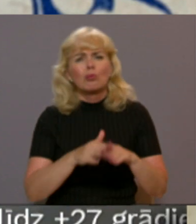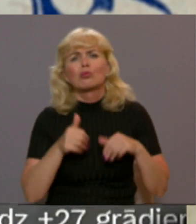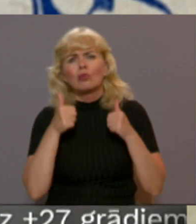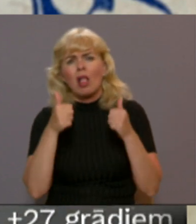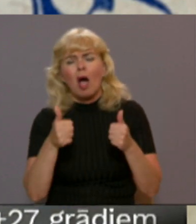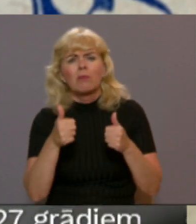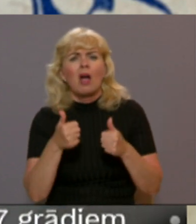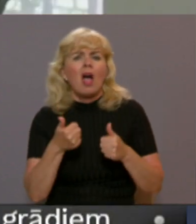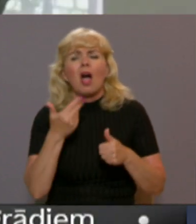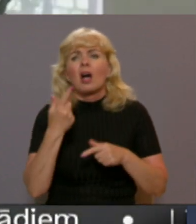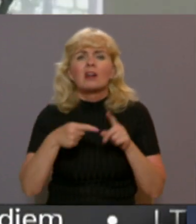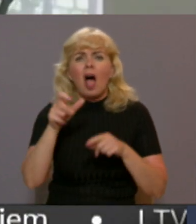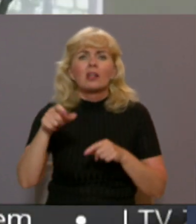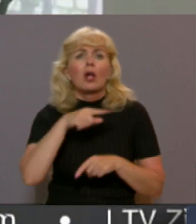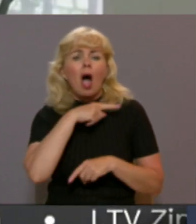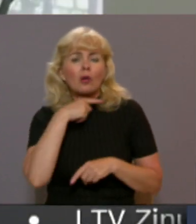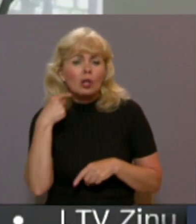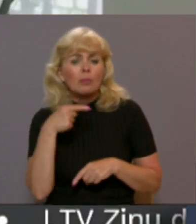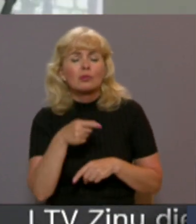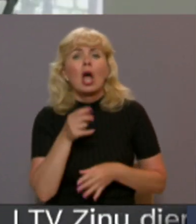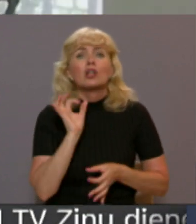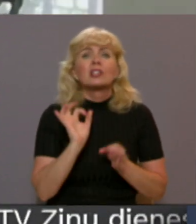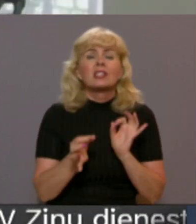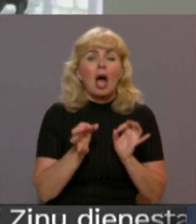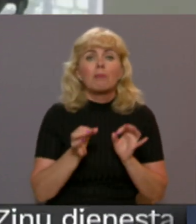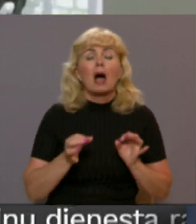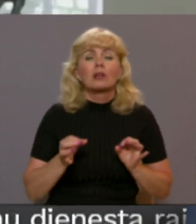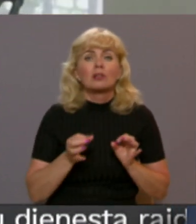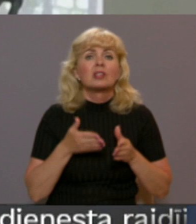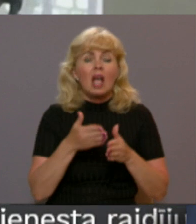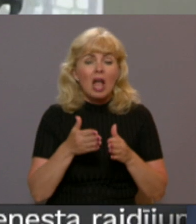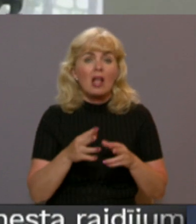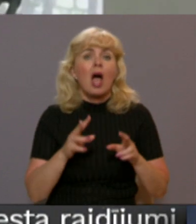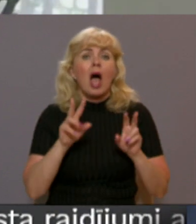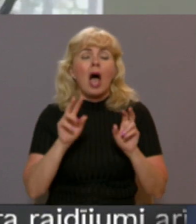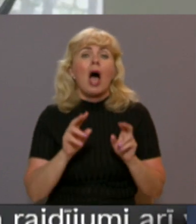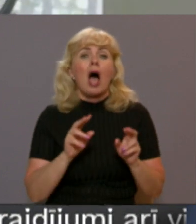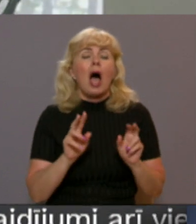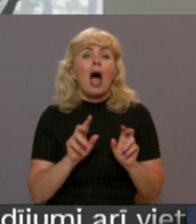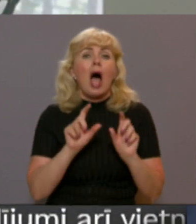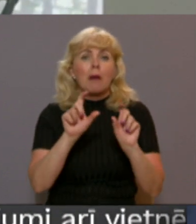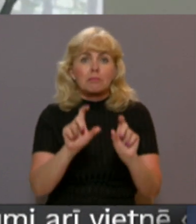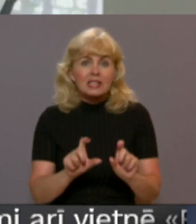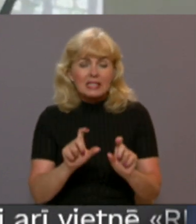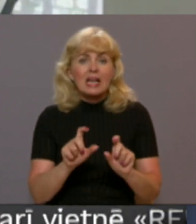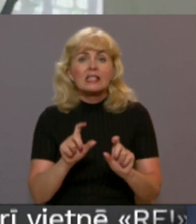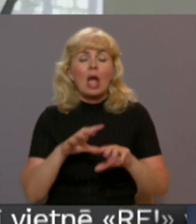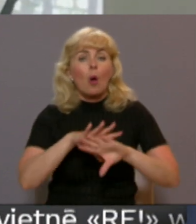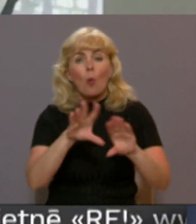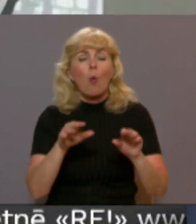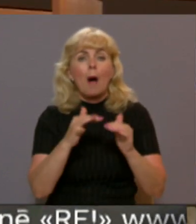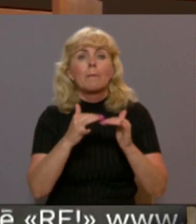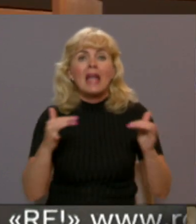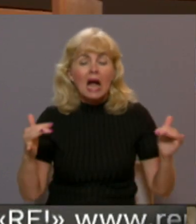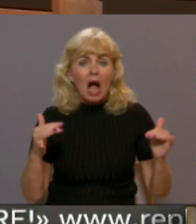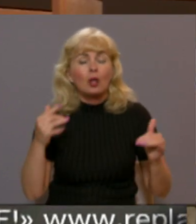kas gribētu kaut ko. Saprātīgākais ceļš ir sēsties pie apaļā galda, rast kompromissus un kopīgi